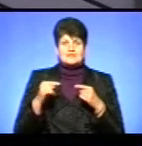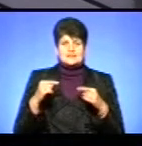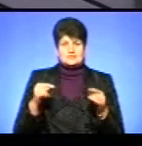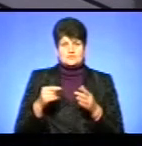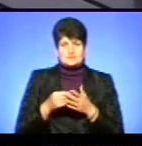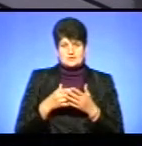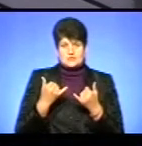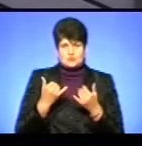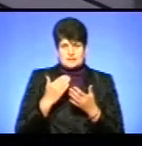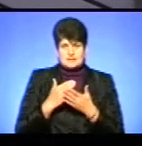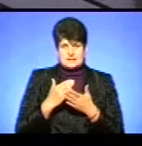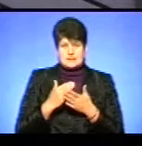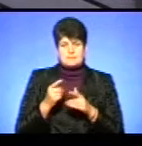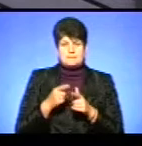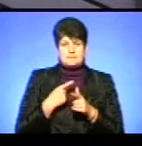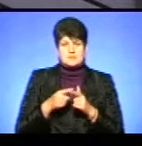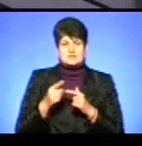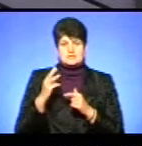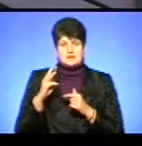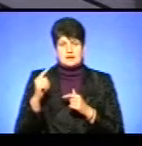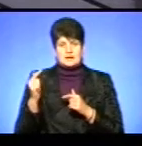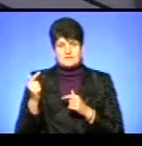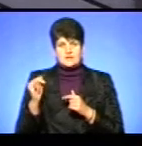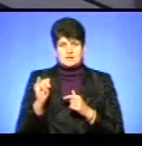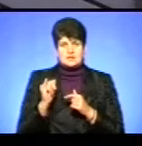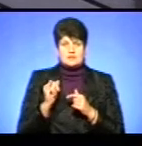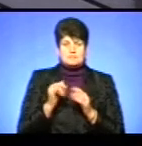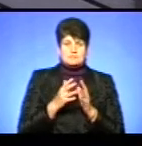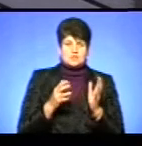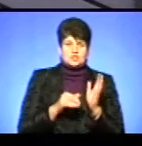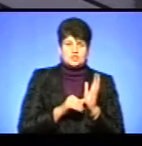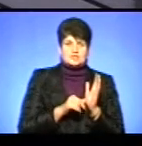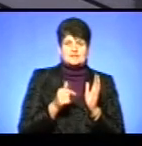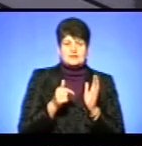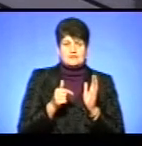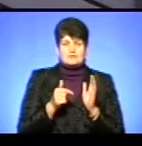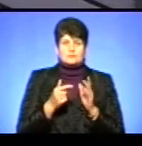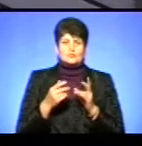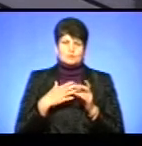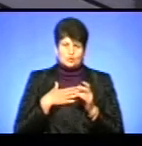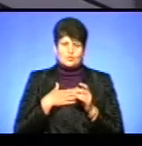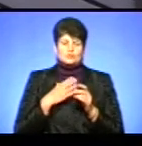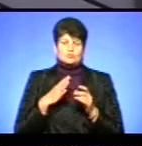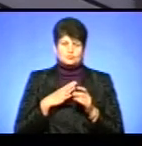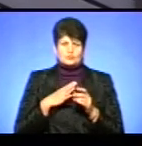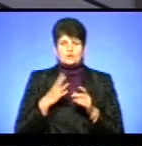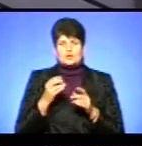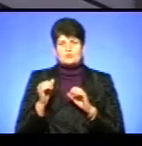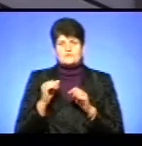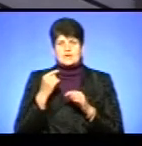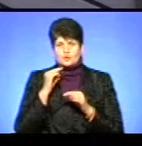яка сьогодні існує між трьома гривнями і більше, як 6 гривень, тому що ретельно було мною і управлінням економіки